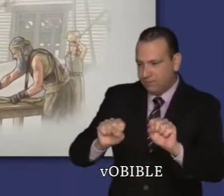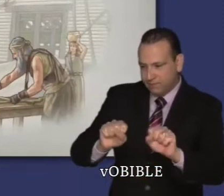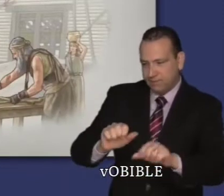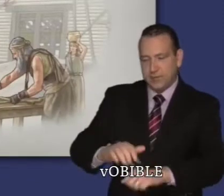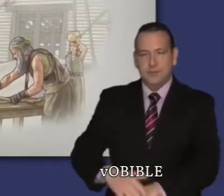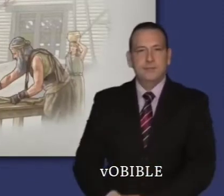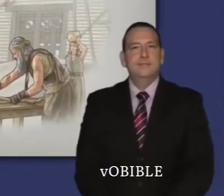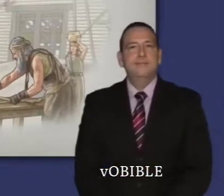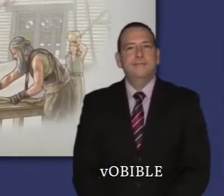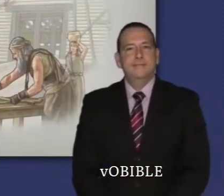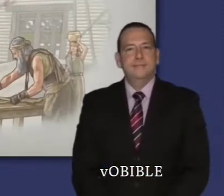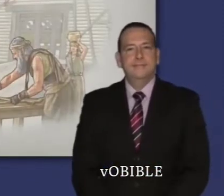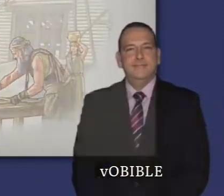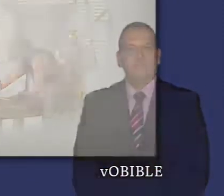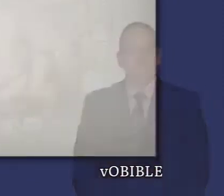animales.